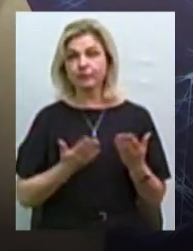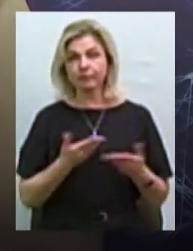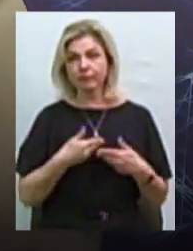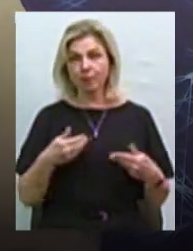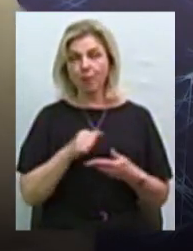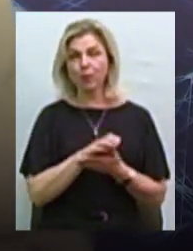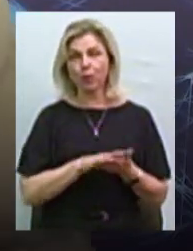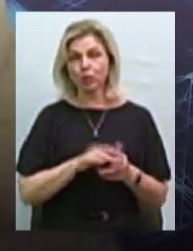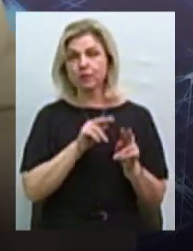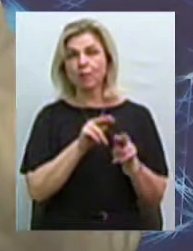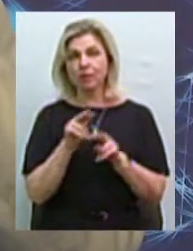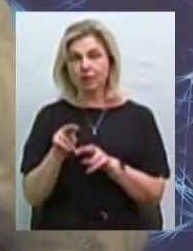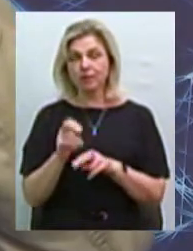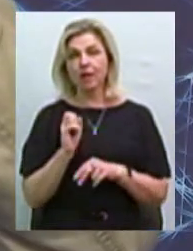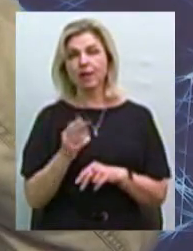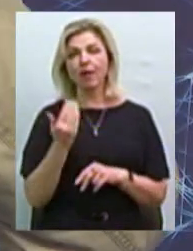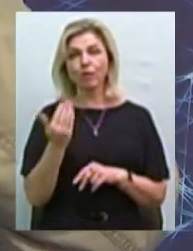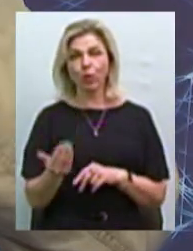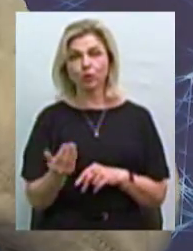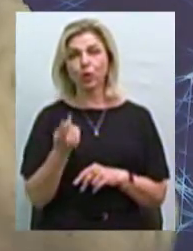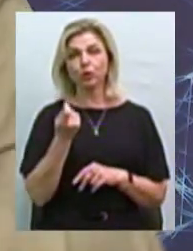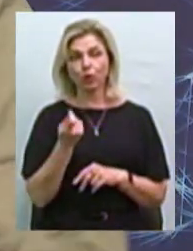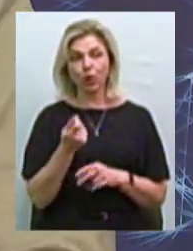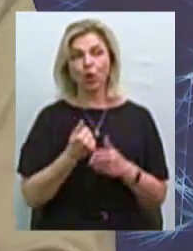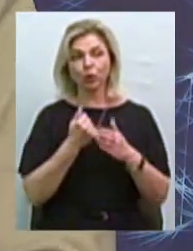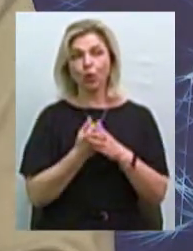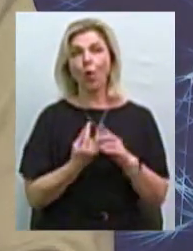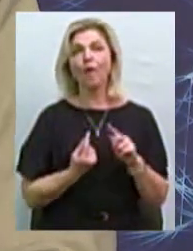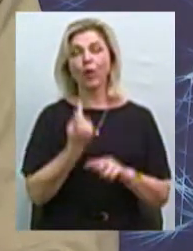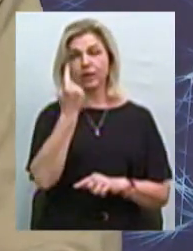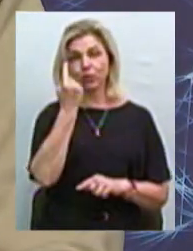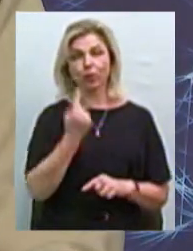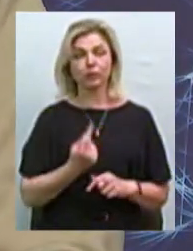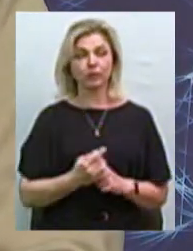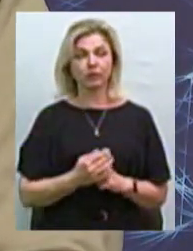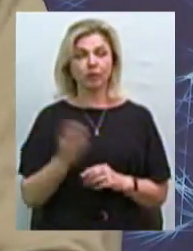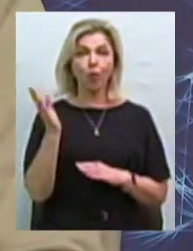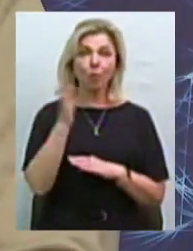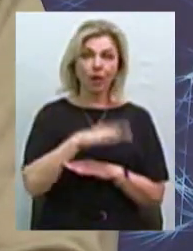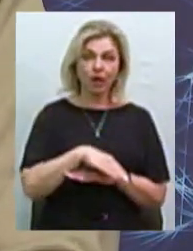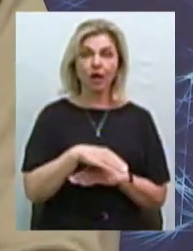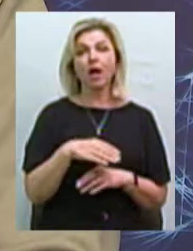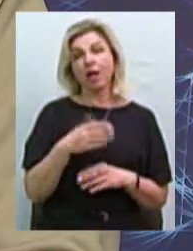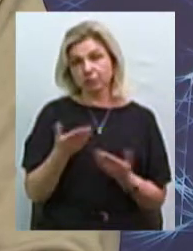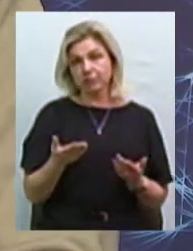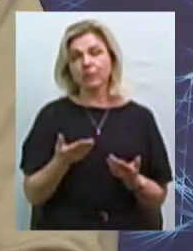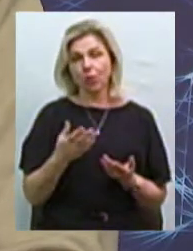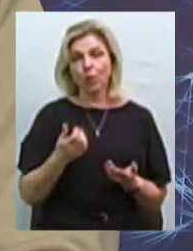спостерігати, як воно там трохи до горизонту йде, ми колись таки